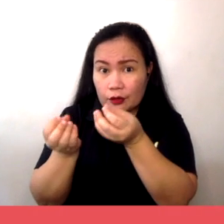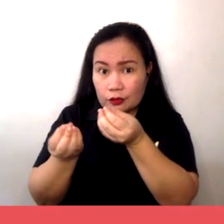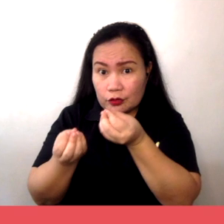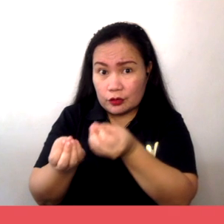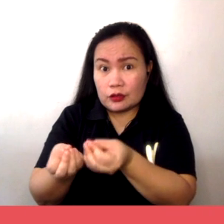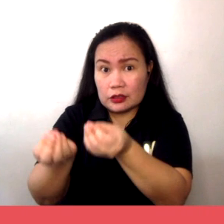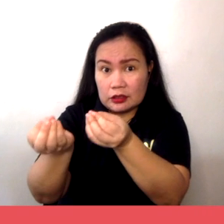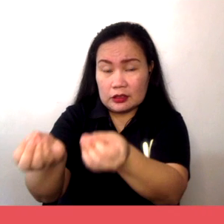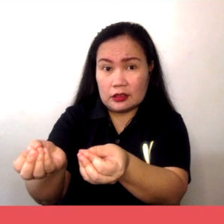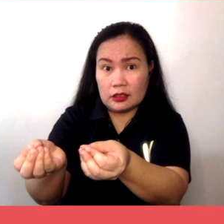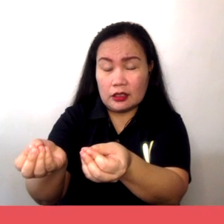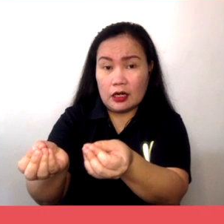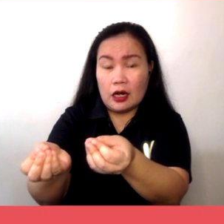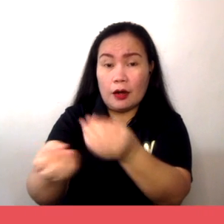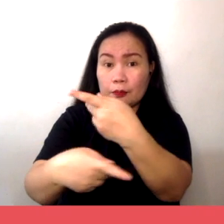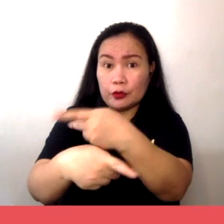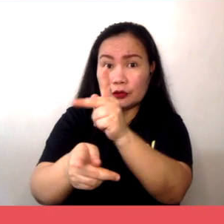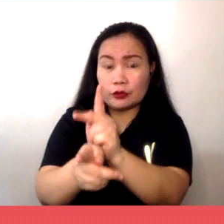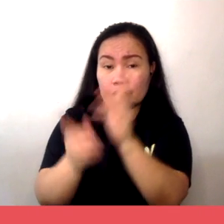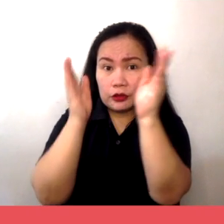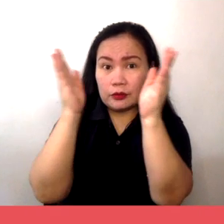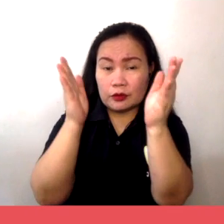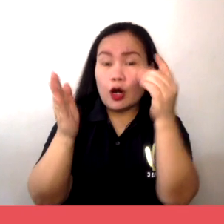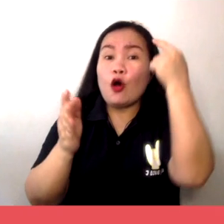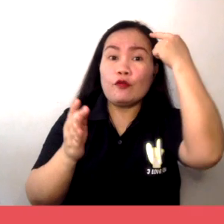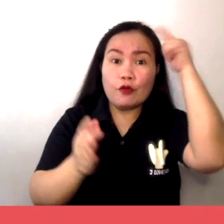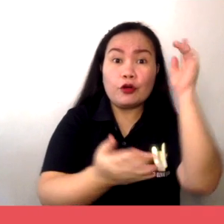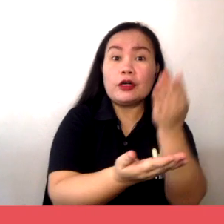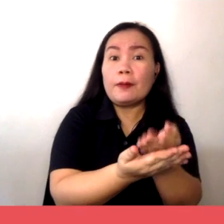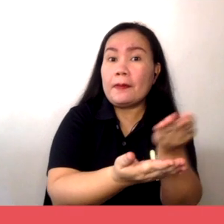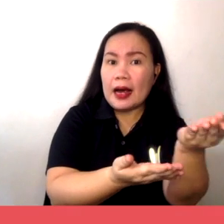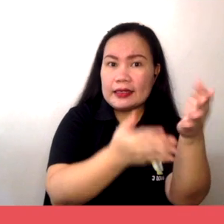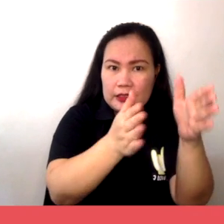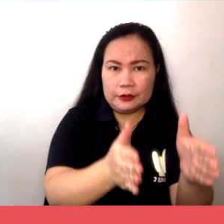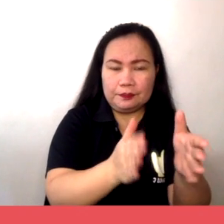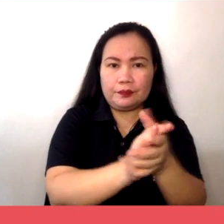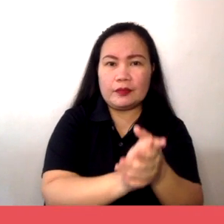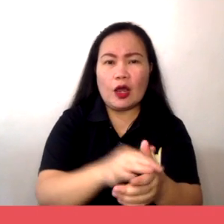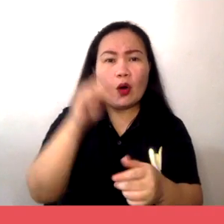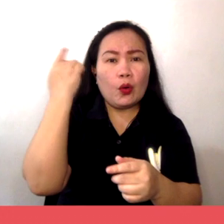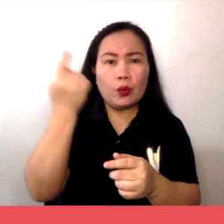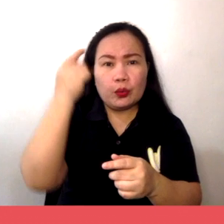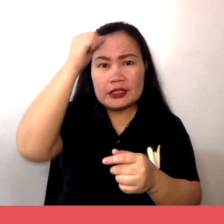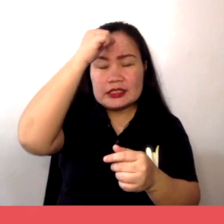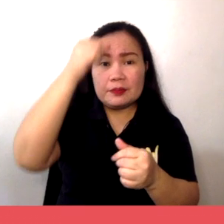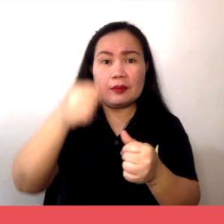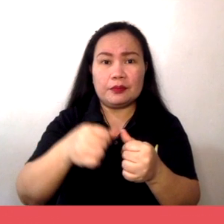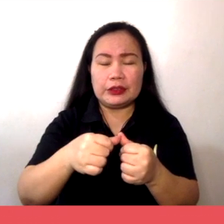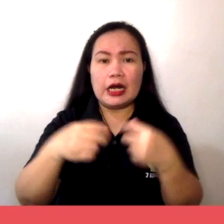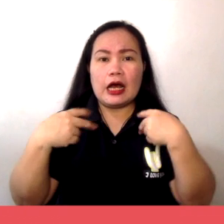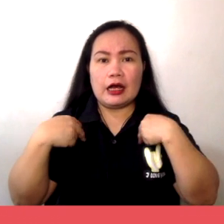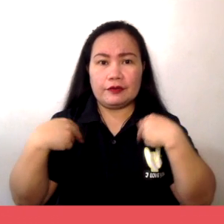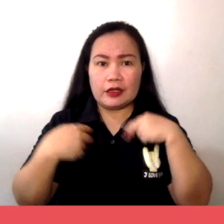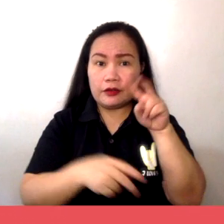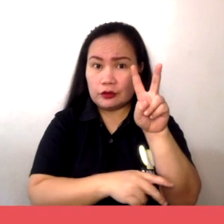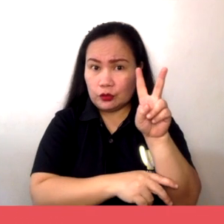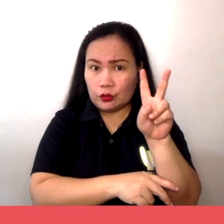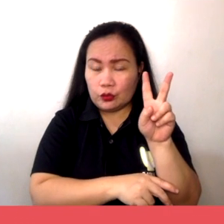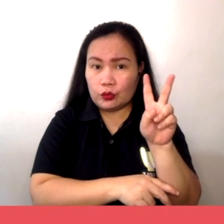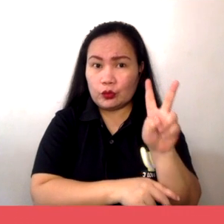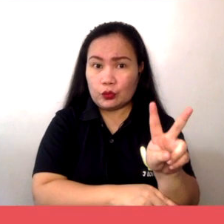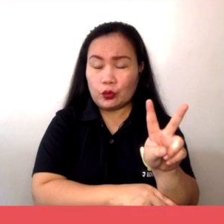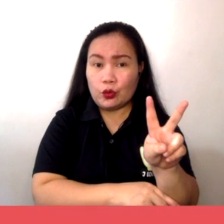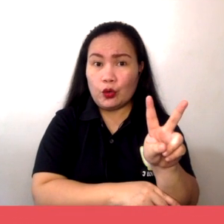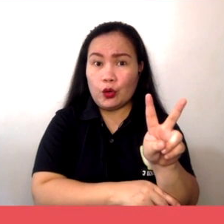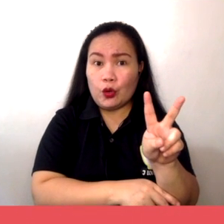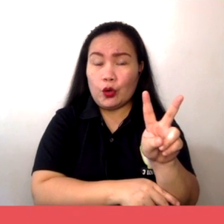serbisyo at produkto upang ikonsumo ng mga consumer. Lagi mong tatandaan, meron tayong dalawang